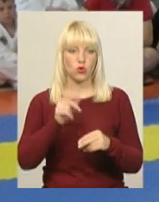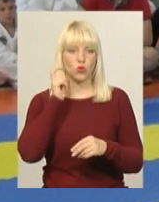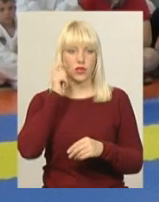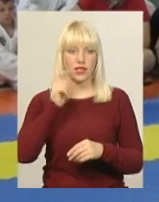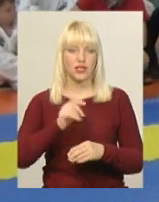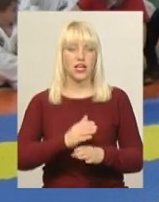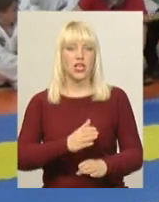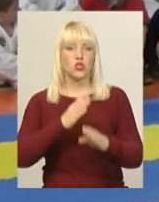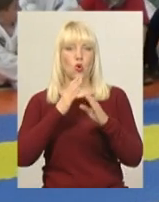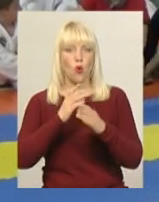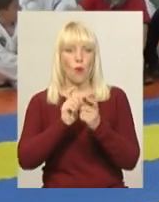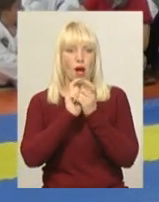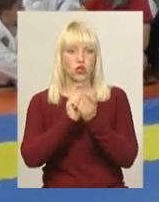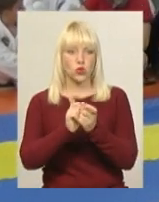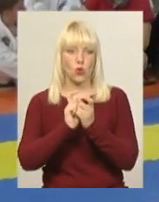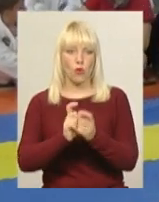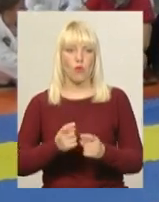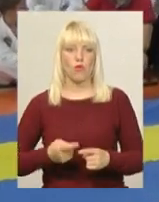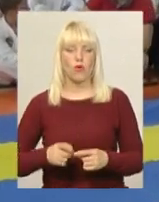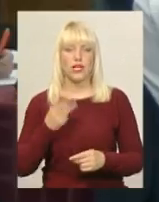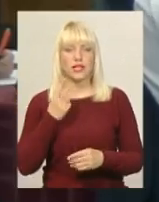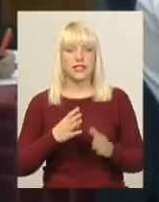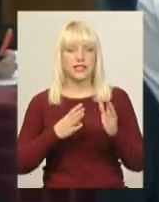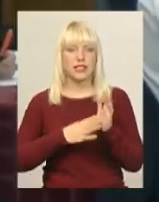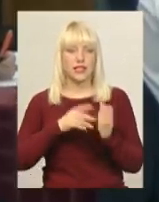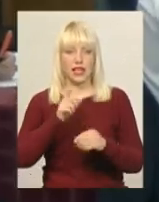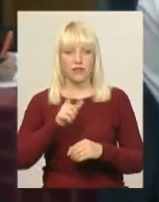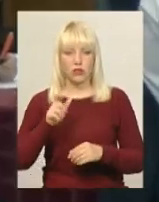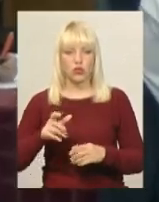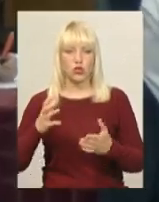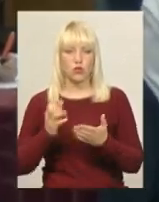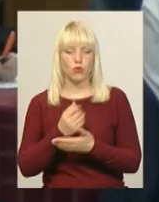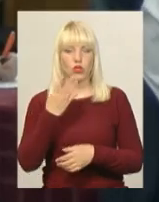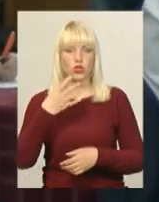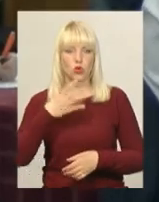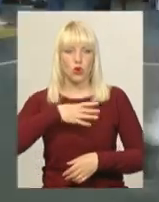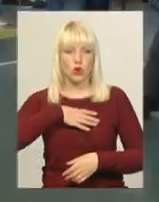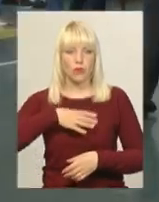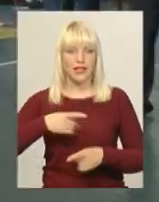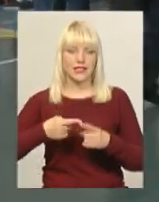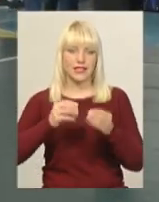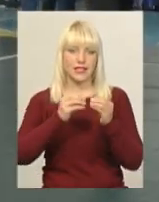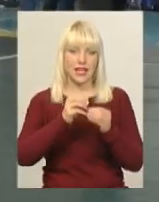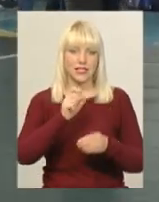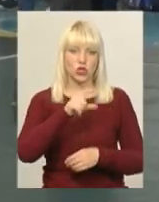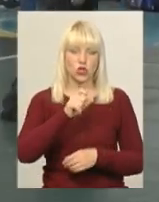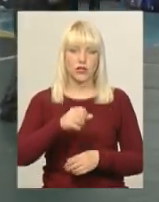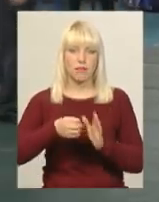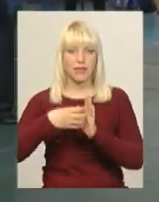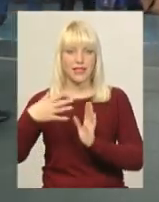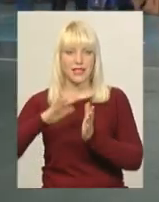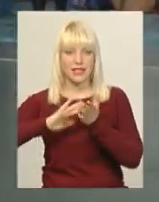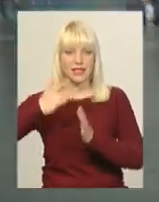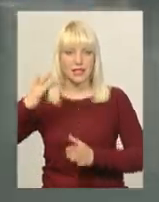39 спортсменів Хмельниччини, які виступали кожен в кількох версіях рукопашу, здобули 40 медалей. Це 10 золотих, 15 срібних і стільки ж